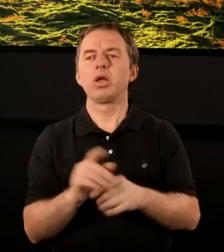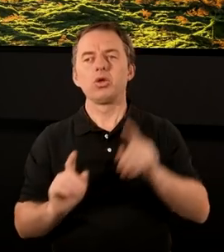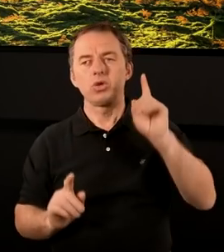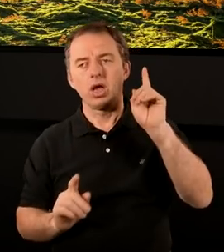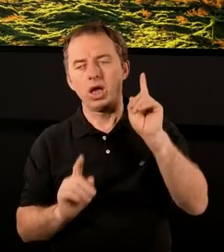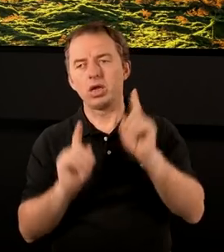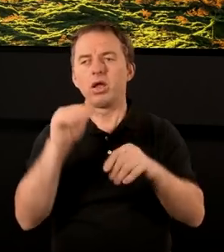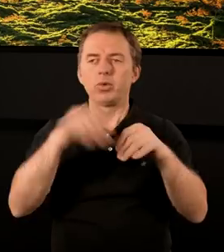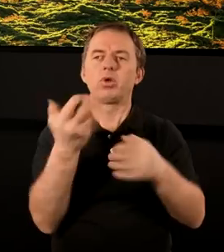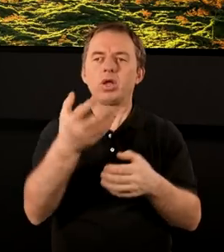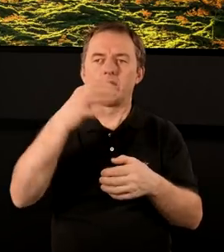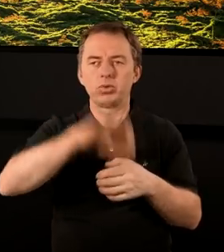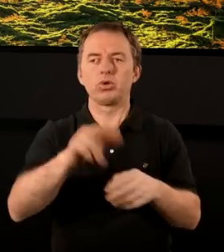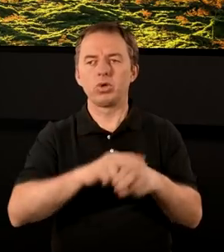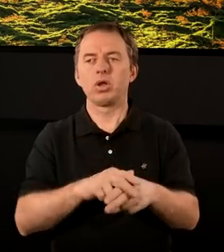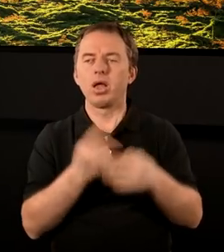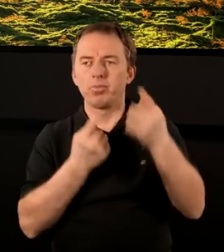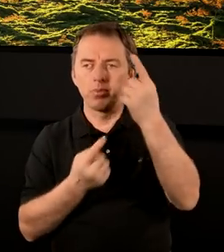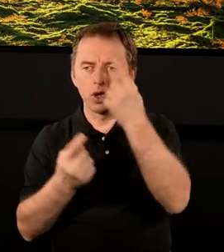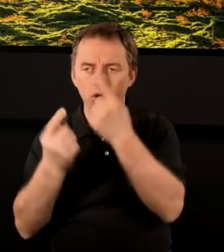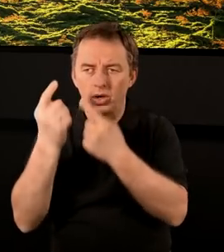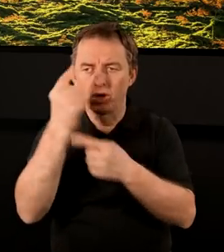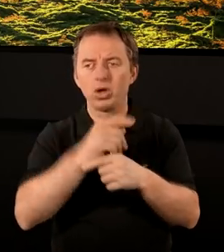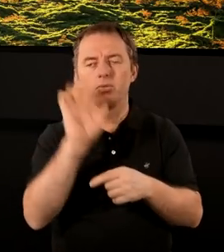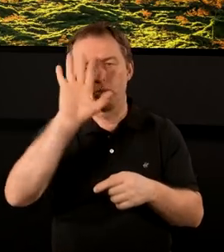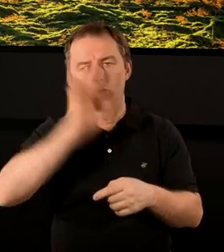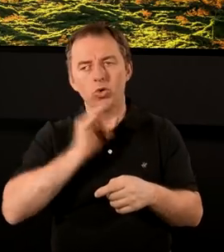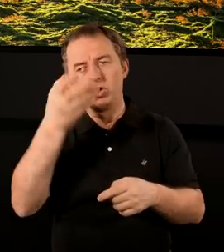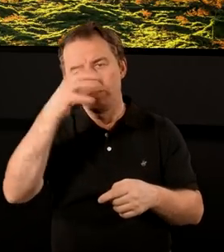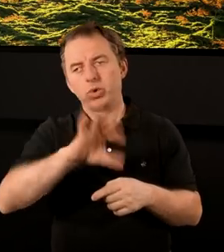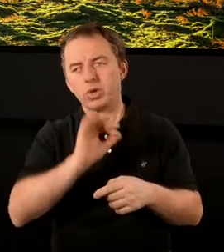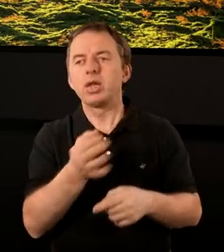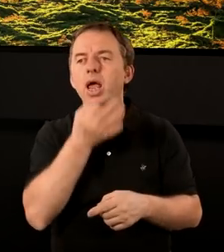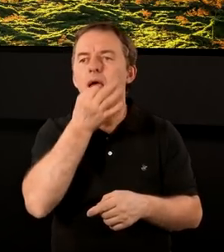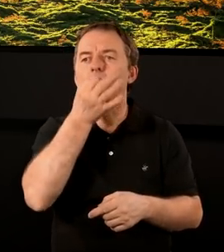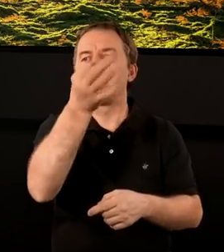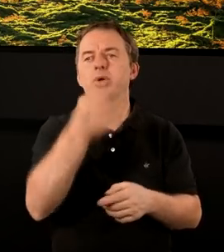wiecie, czasami można być w takim zborze, o którym się myśli, mój zbór jest najlepszy.